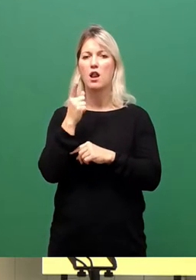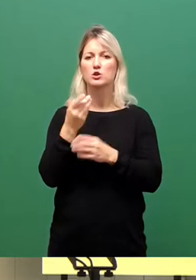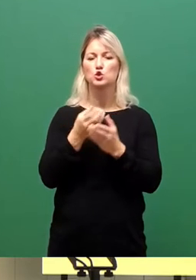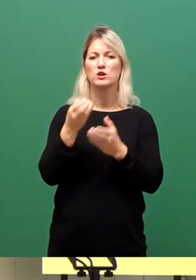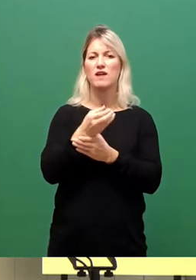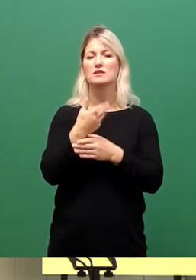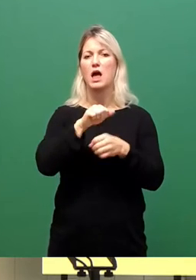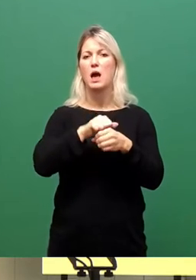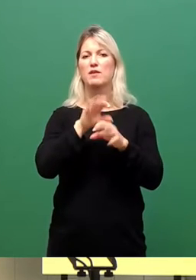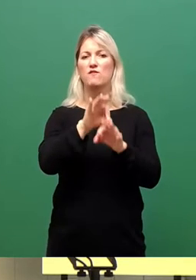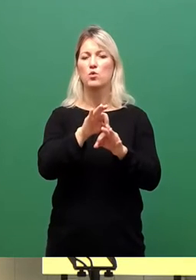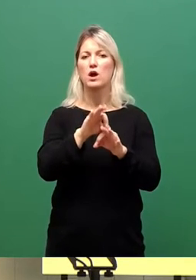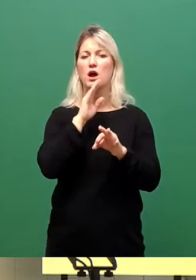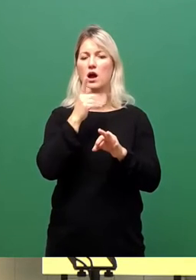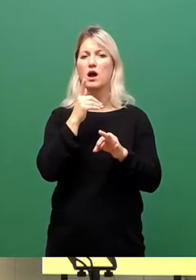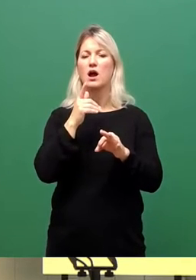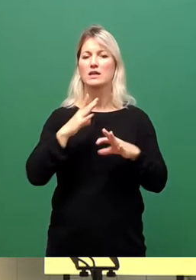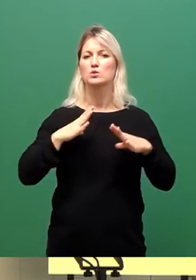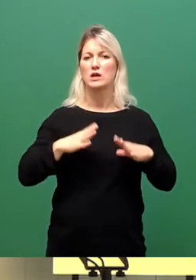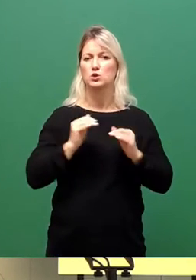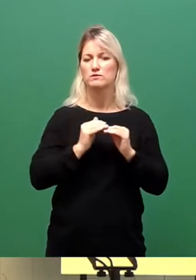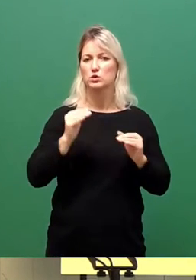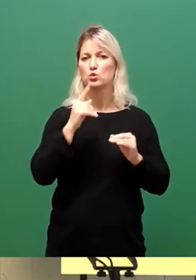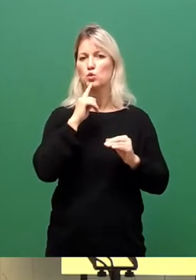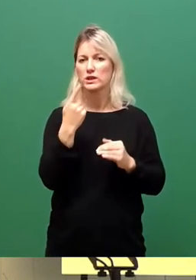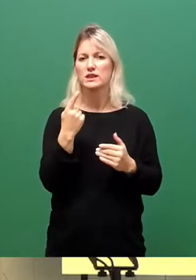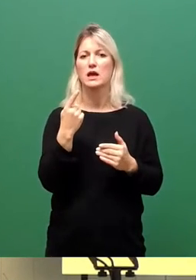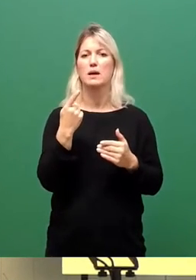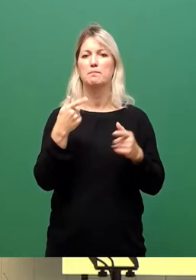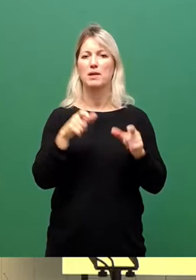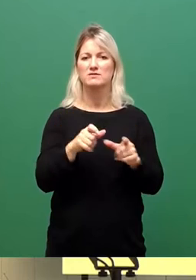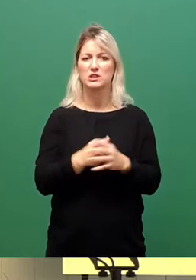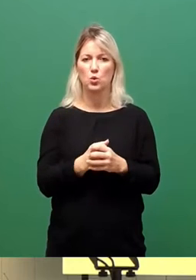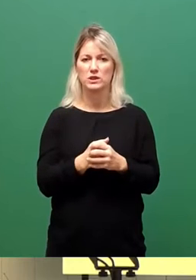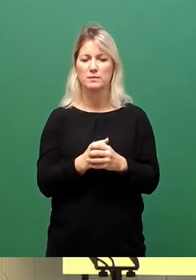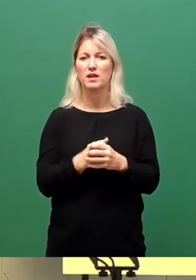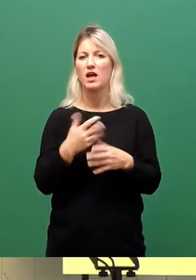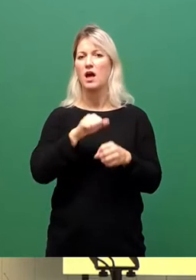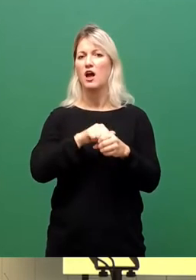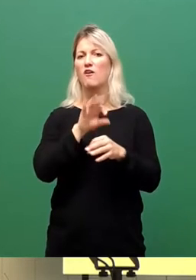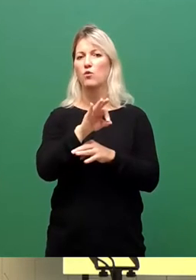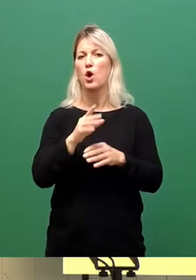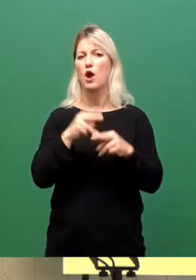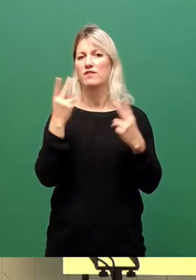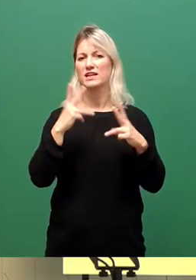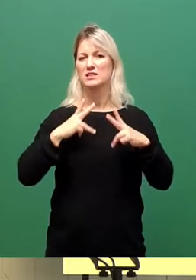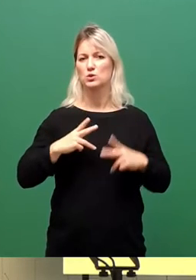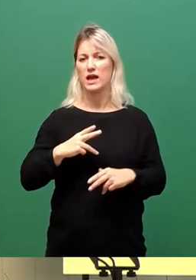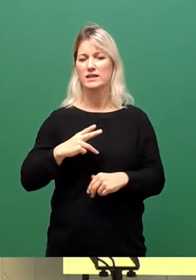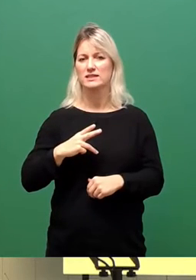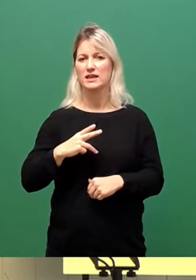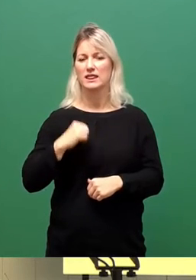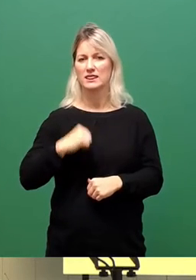im Rahmen des Paktes für den Öffentlichen Gesundheitsdienst. Hier ist mir eine